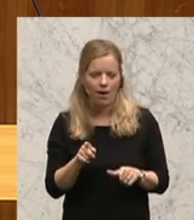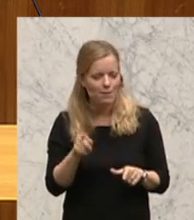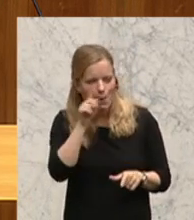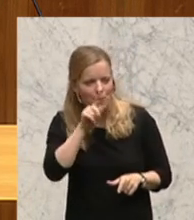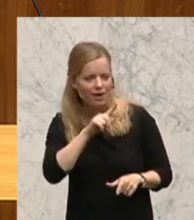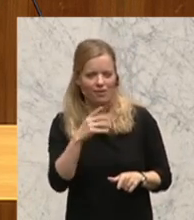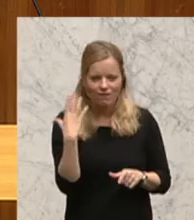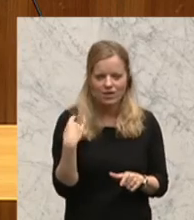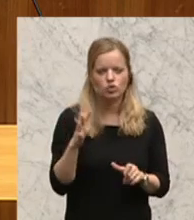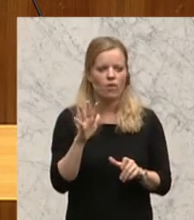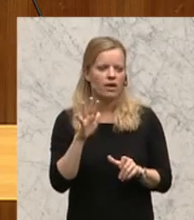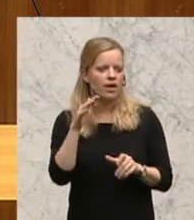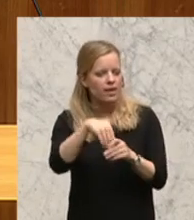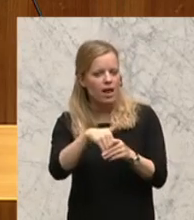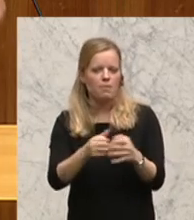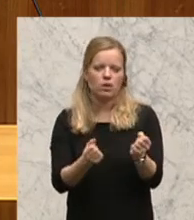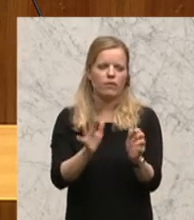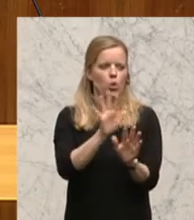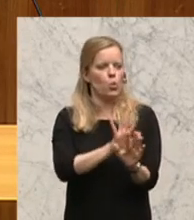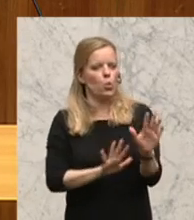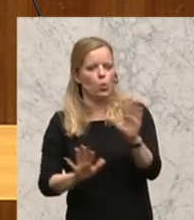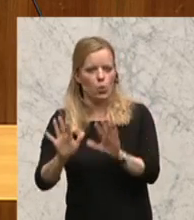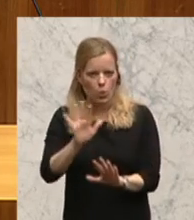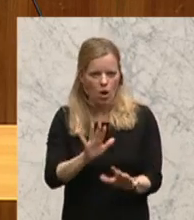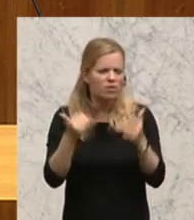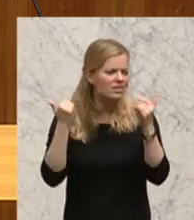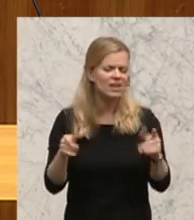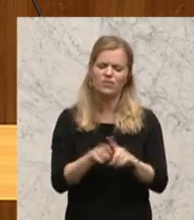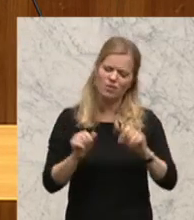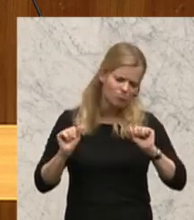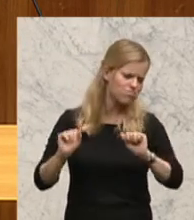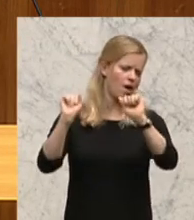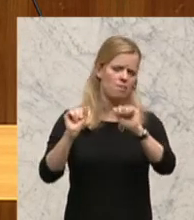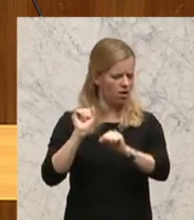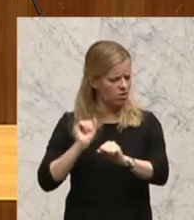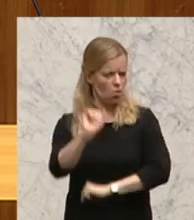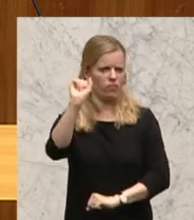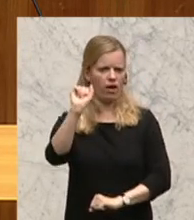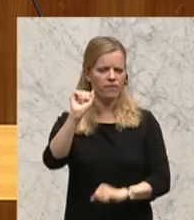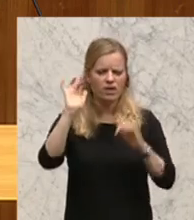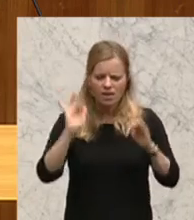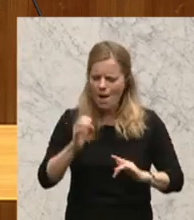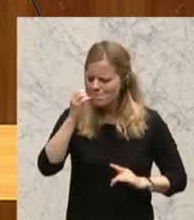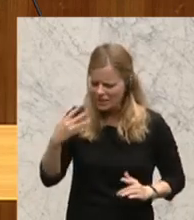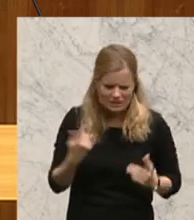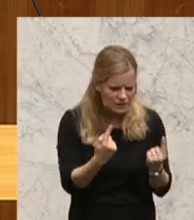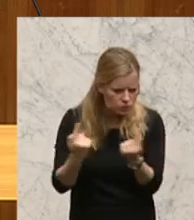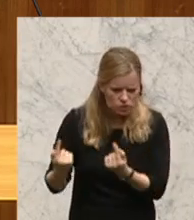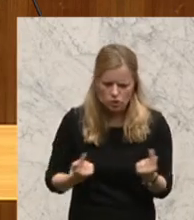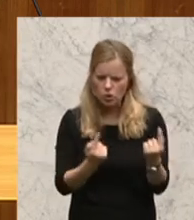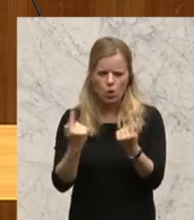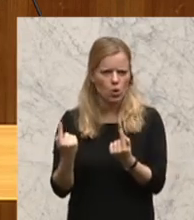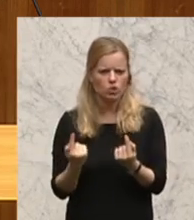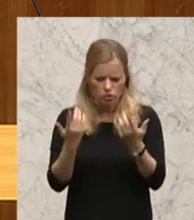ich, ist es eine Art von demokratiepolitischer Notwehr zu sagen, wenn außerordentliche Missstände auftauchen, müssen wir auch außerordentliche